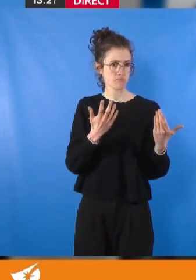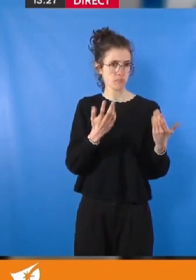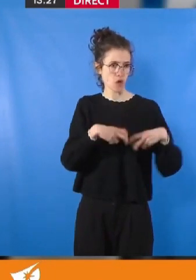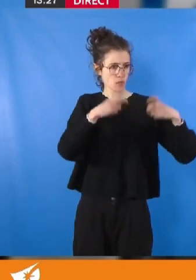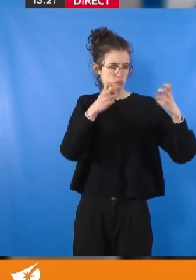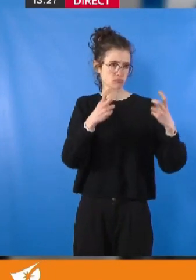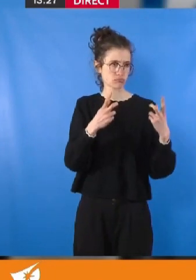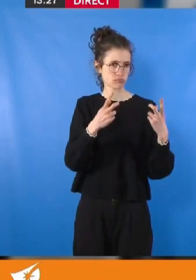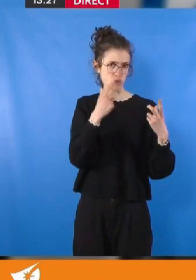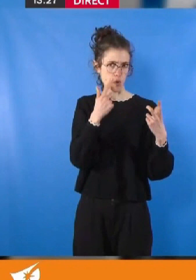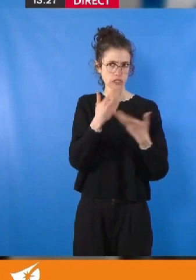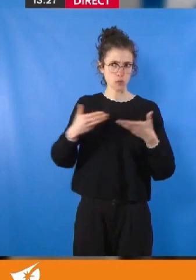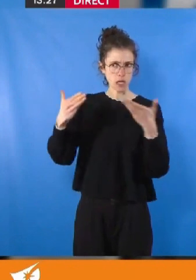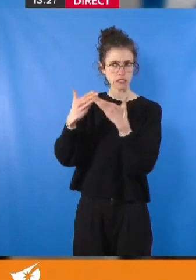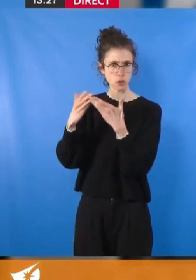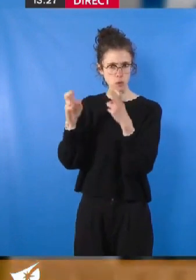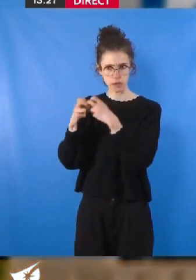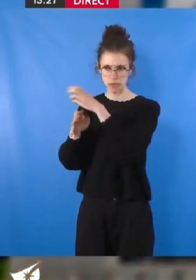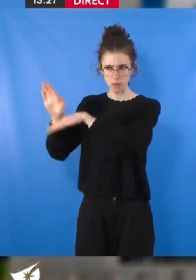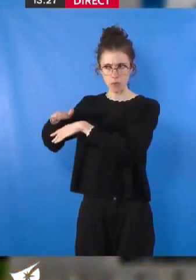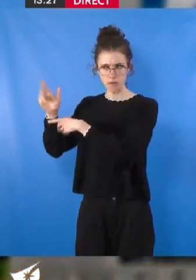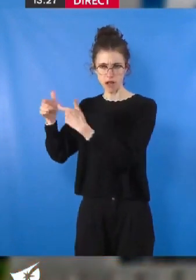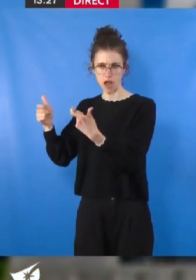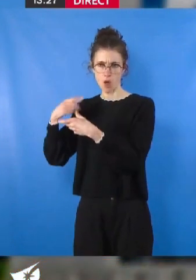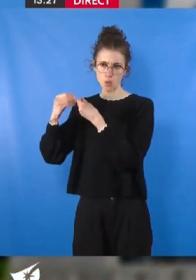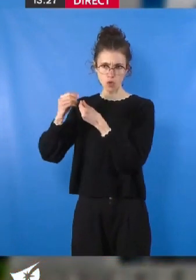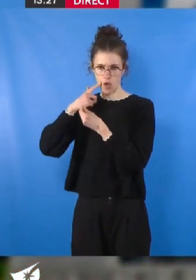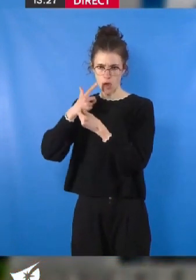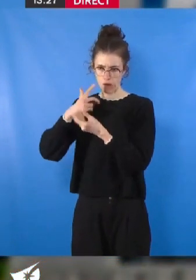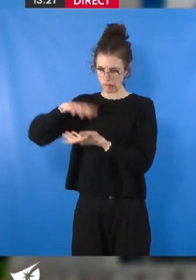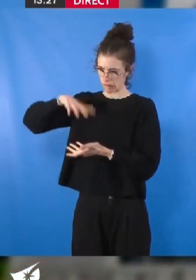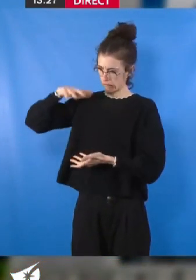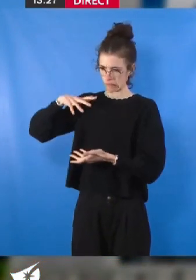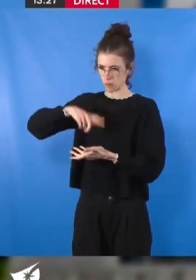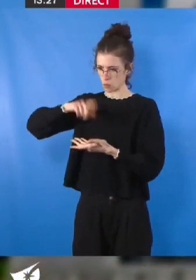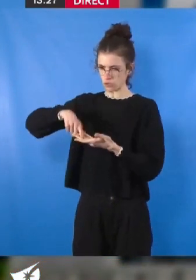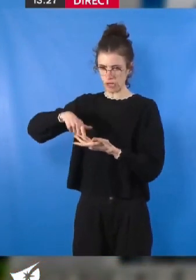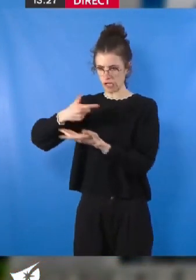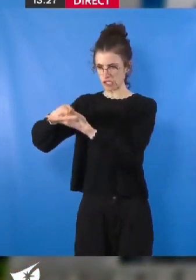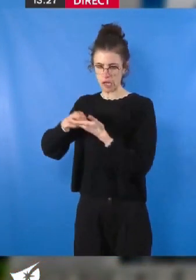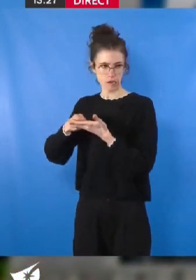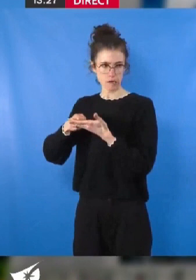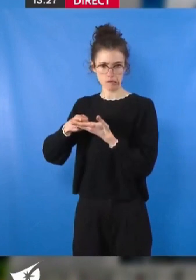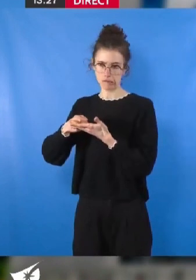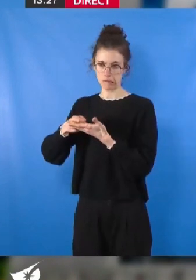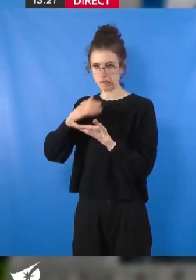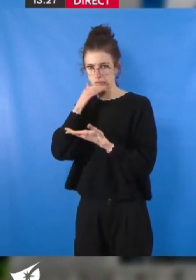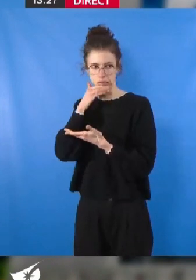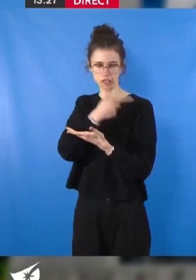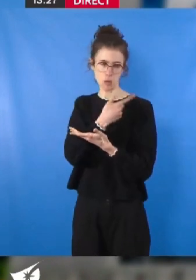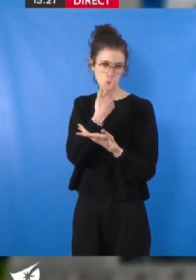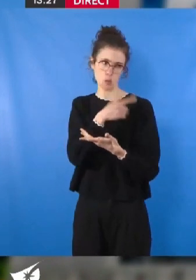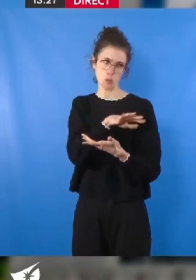pouvoir d'achat être plus ou moins bien perçu. D'où la nécessité d'expliquer cette augmentation par les forts investissements